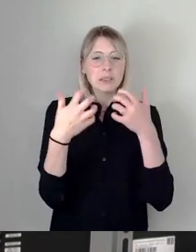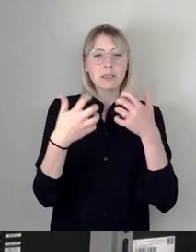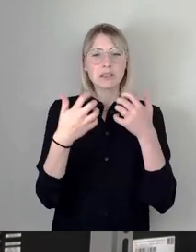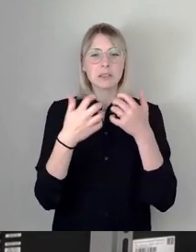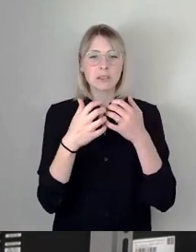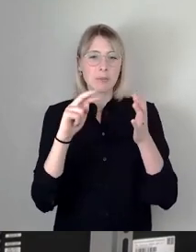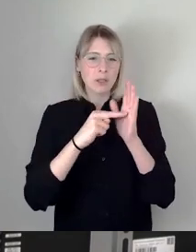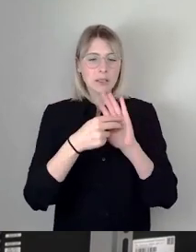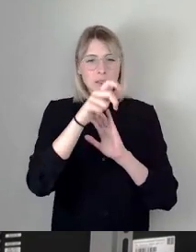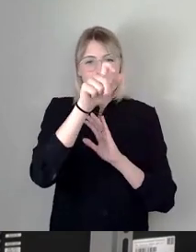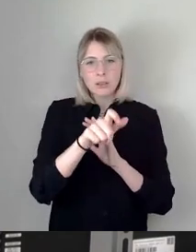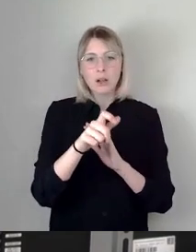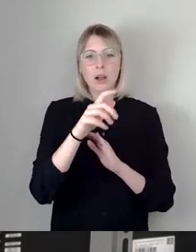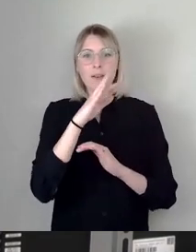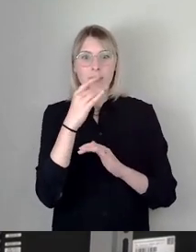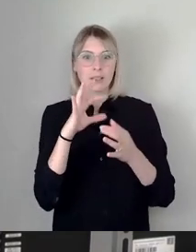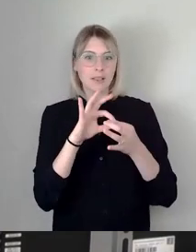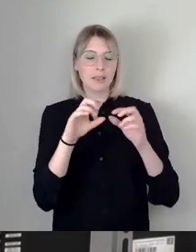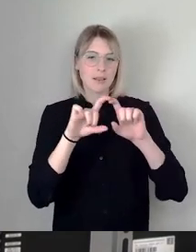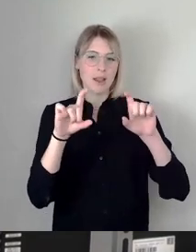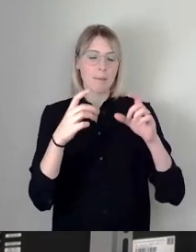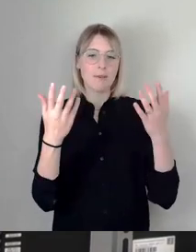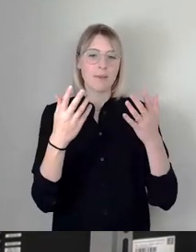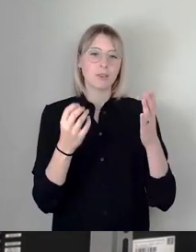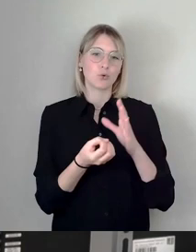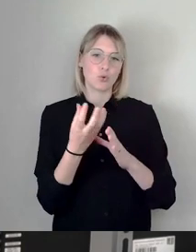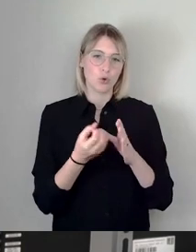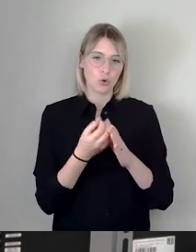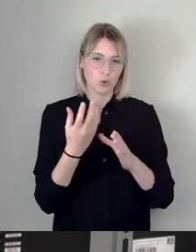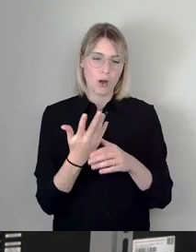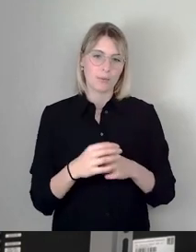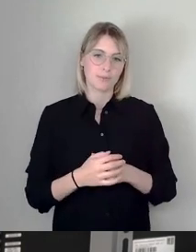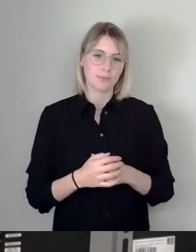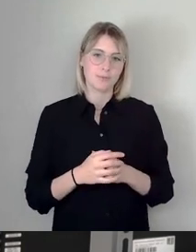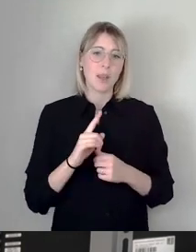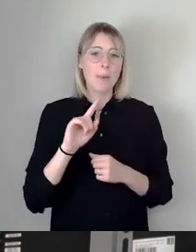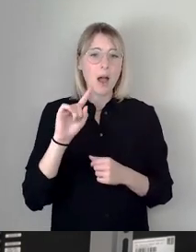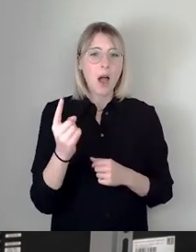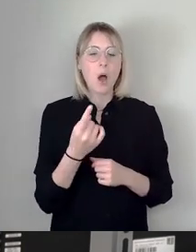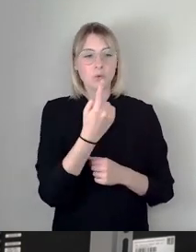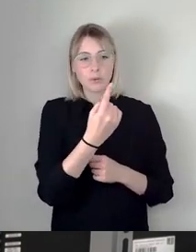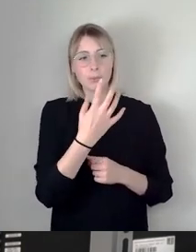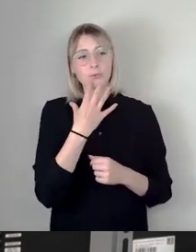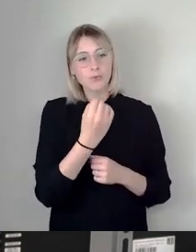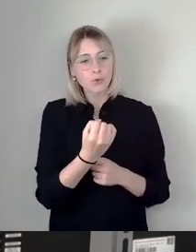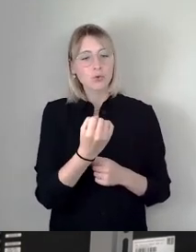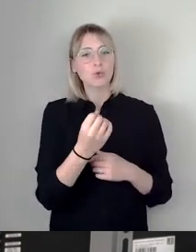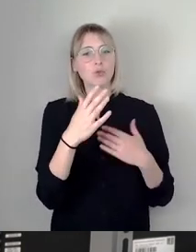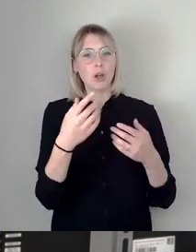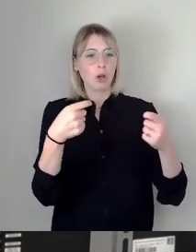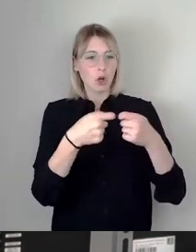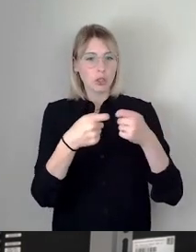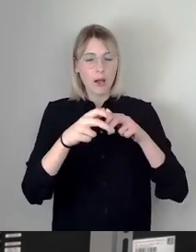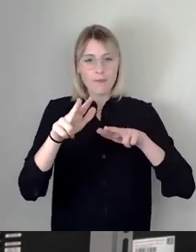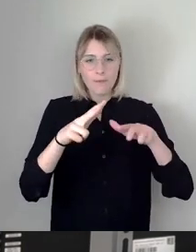die Kultur. Gleichzeitig waren Sie aber gerade als Sprecherin daran interessiert, den Kontakt zur Verwaltungsspitze